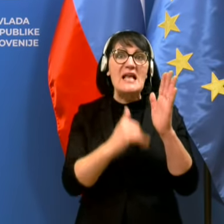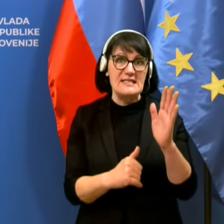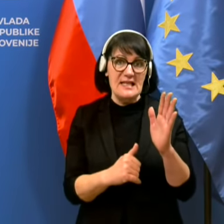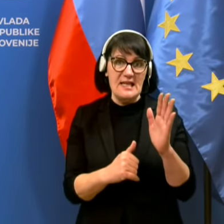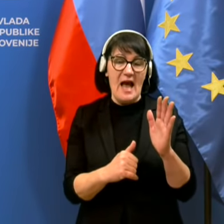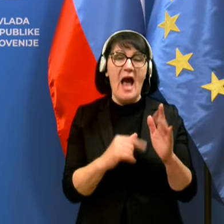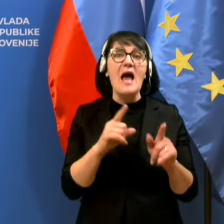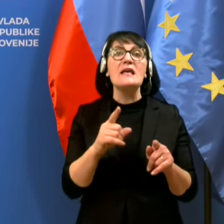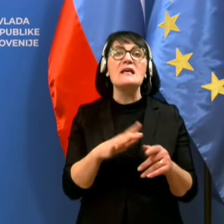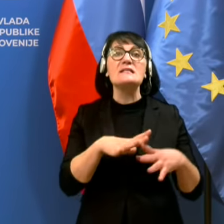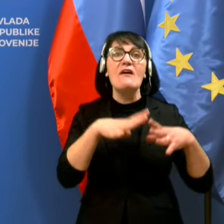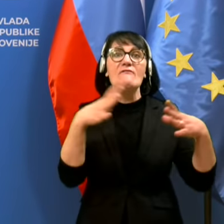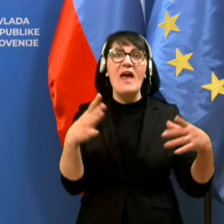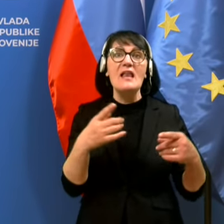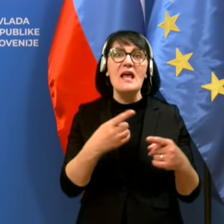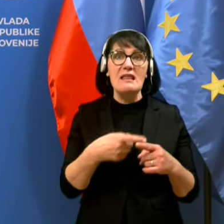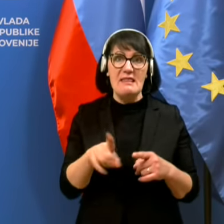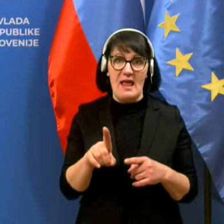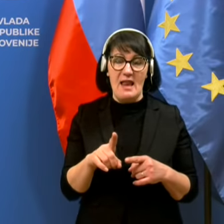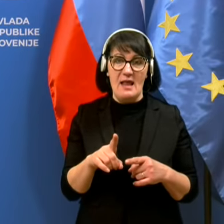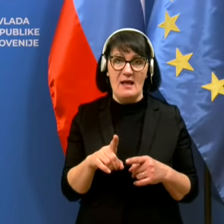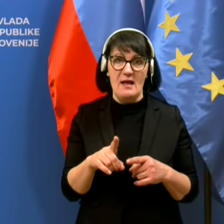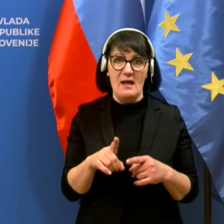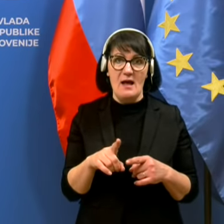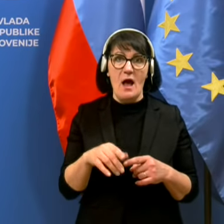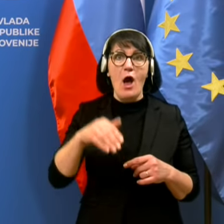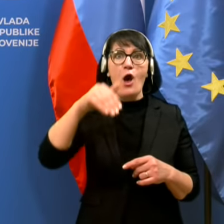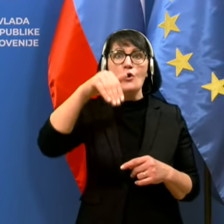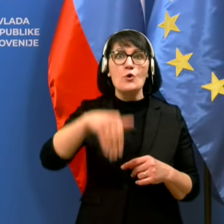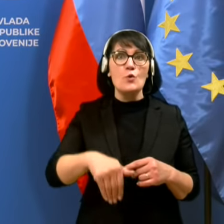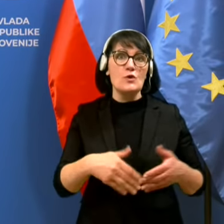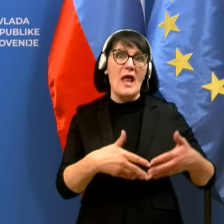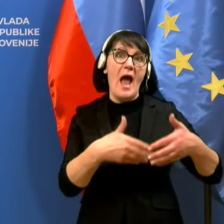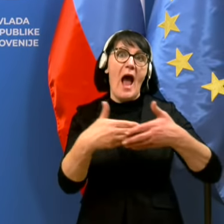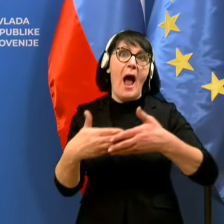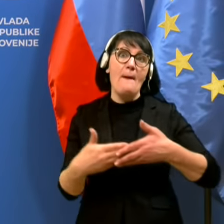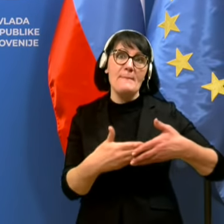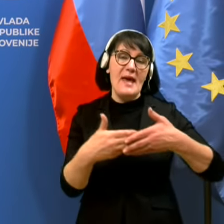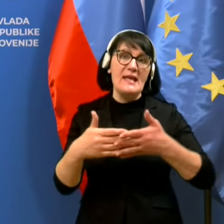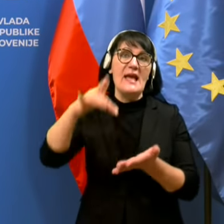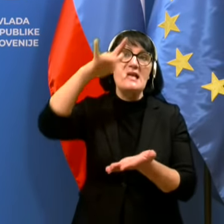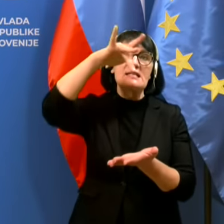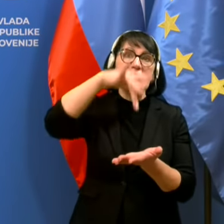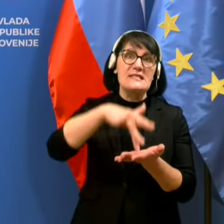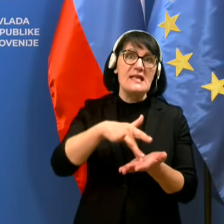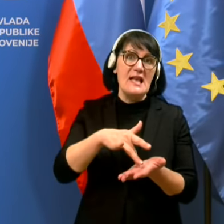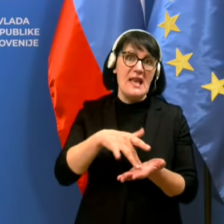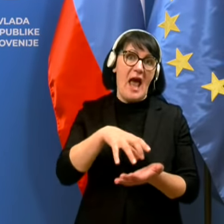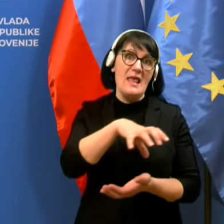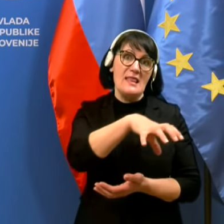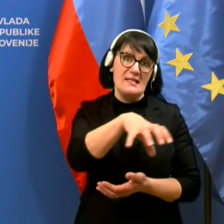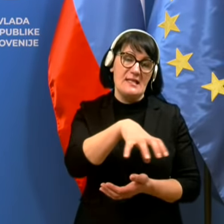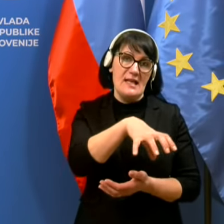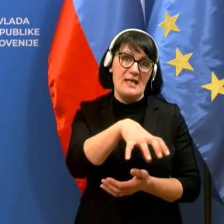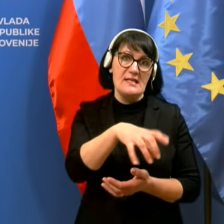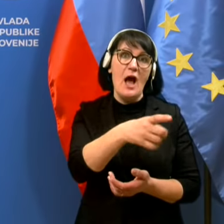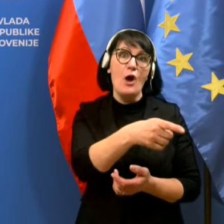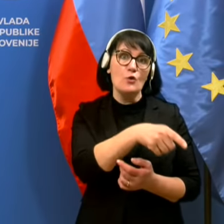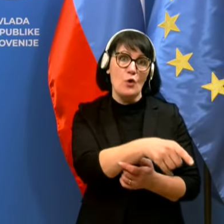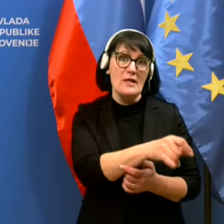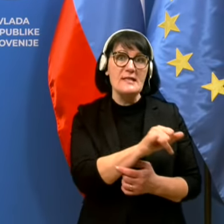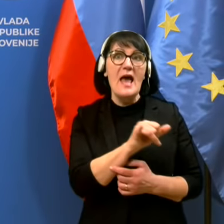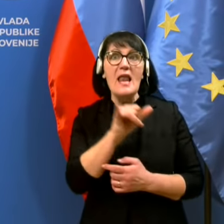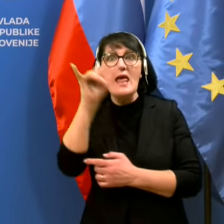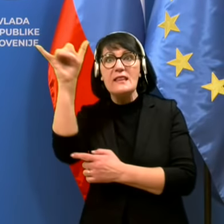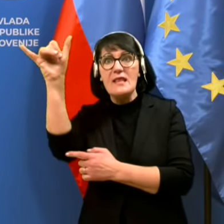ki je za velik del Južne Amerike, pravzaprav ciljna destinacija, odkudr se potem leti kamorkoli